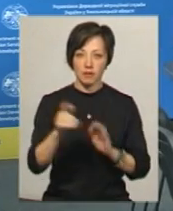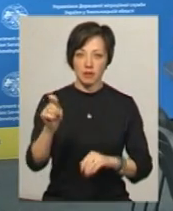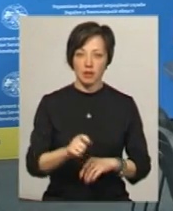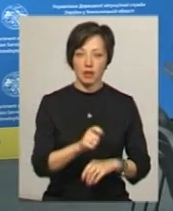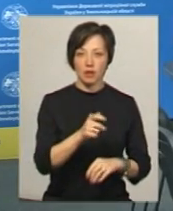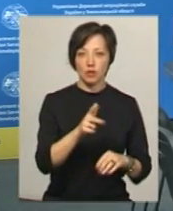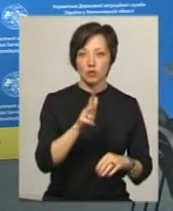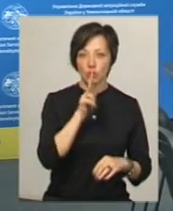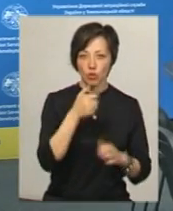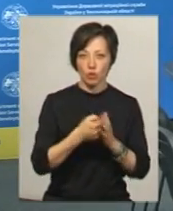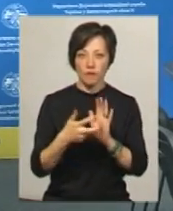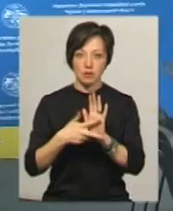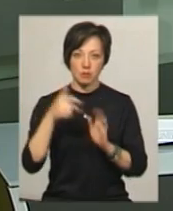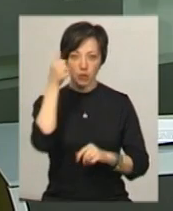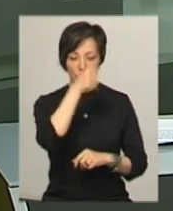3 до 8 років